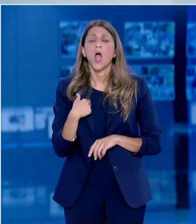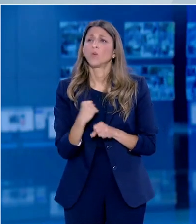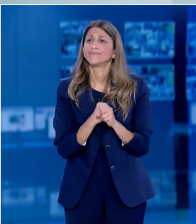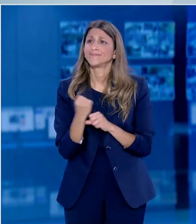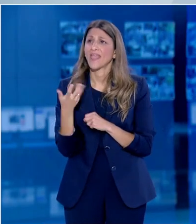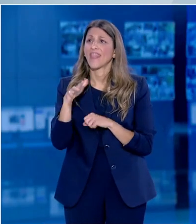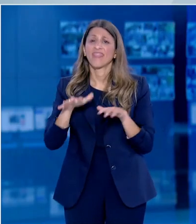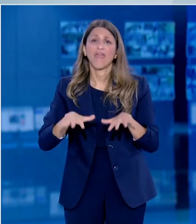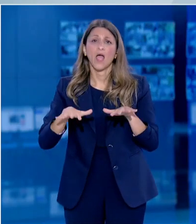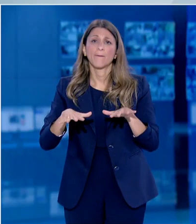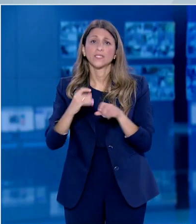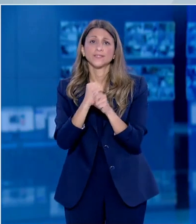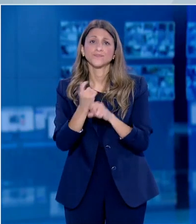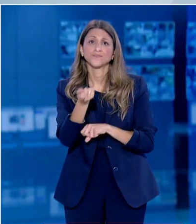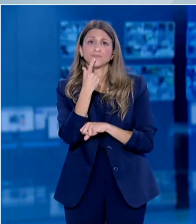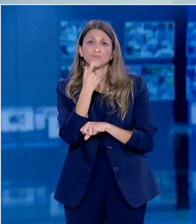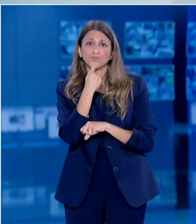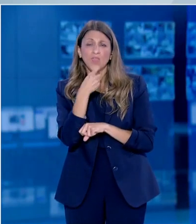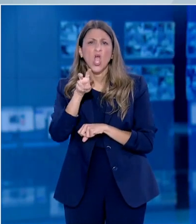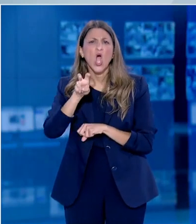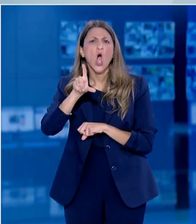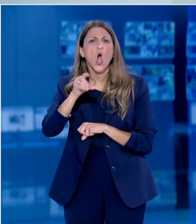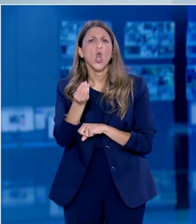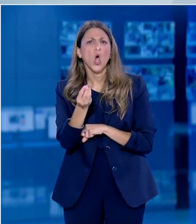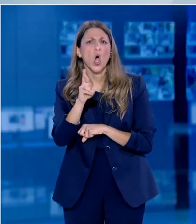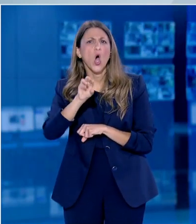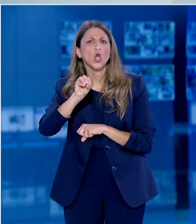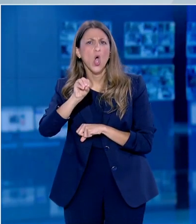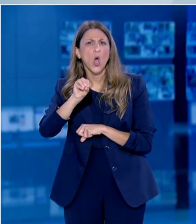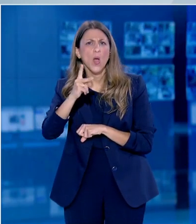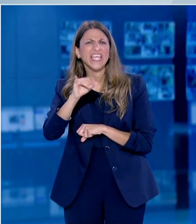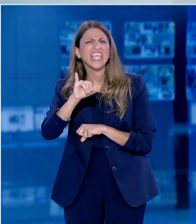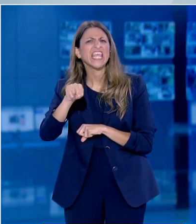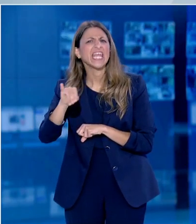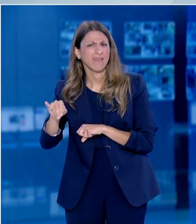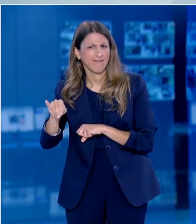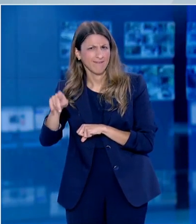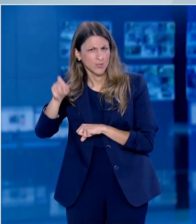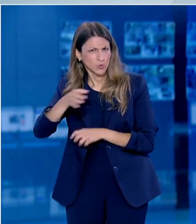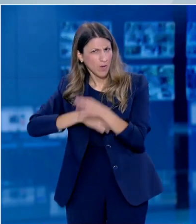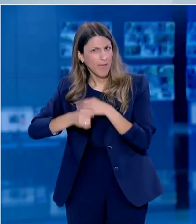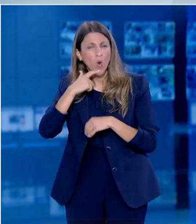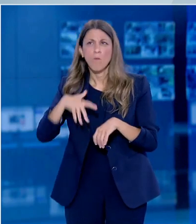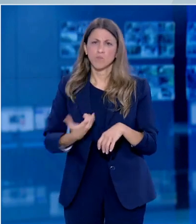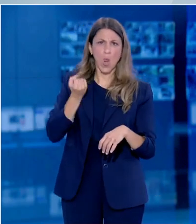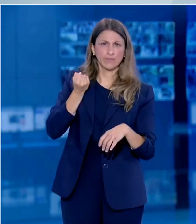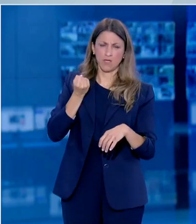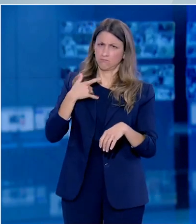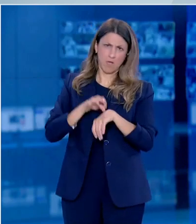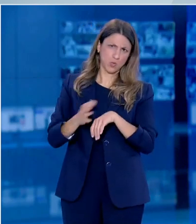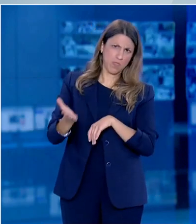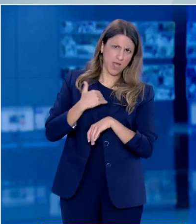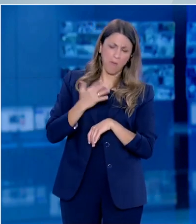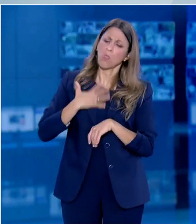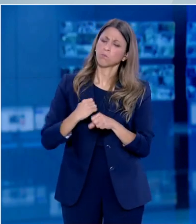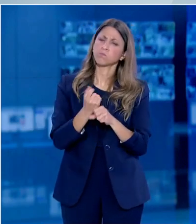μια μισή εβδομάδα υδροξυχλωροκίνη, μια δήλωση που αναπαράχθηκε από τον Διεθνή Τύπο, μήπως ήρθε η ώρα να διαρευνηθεί το ζήτημα της